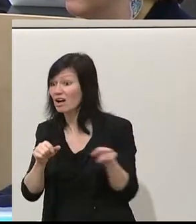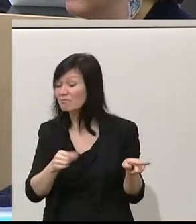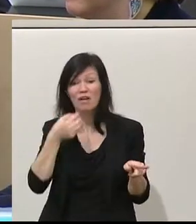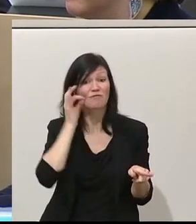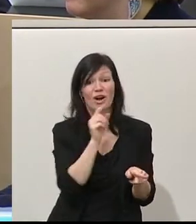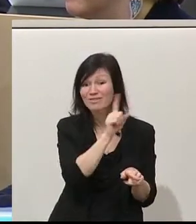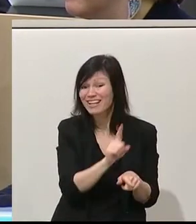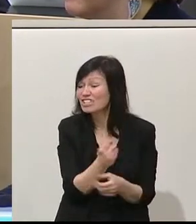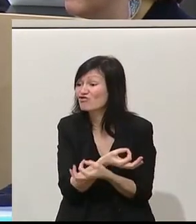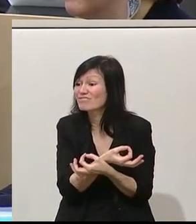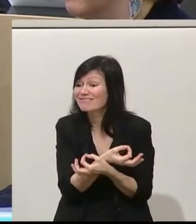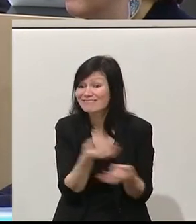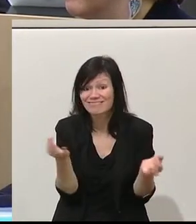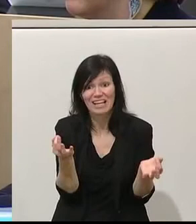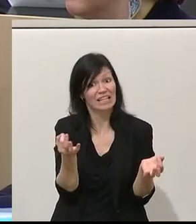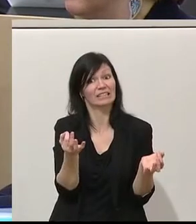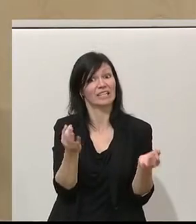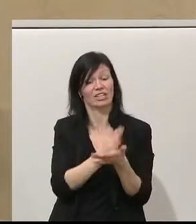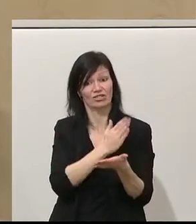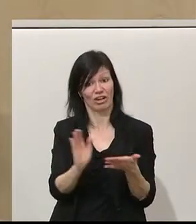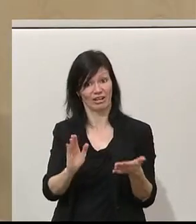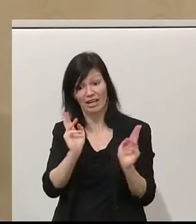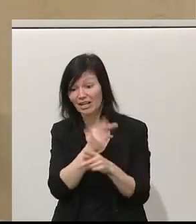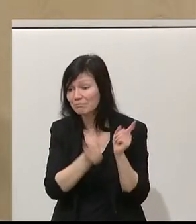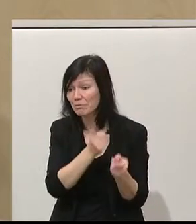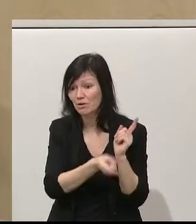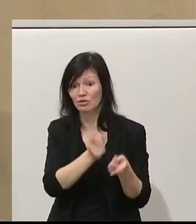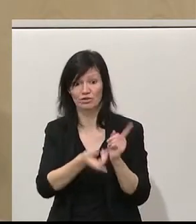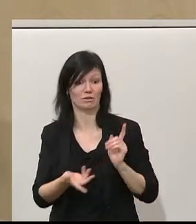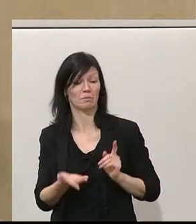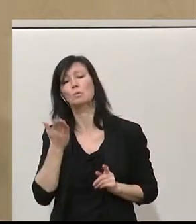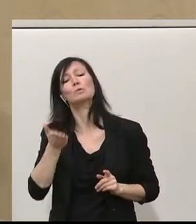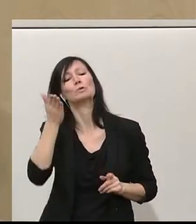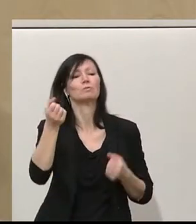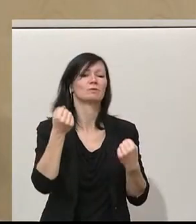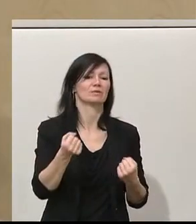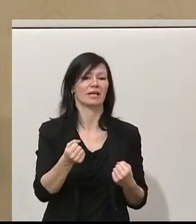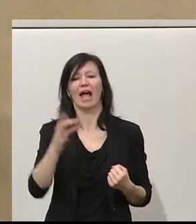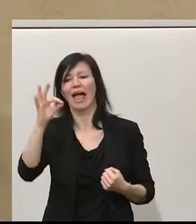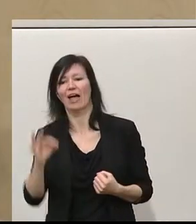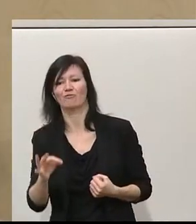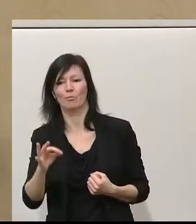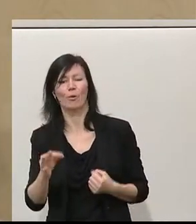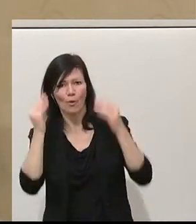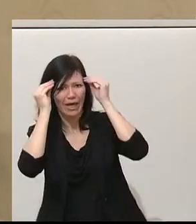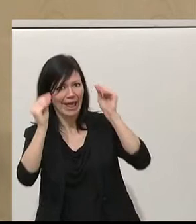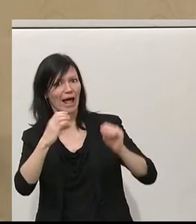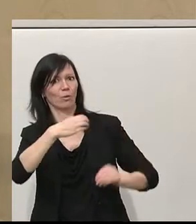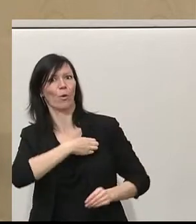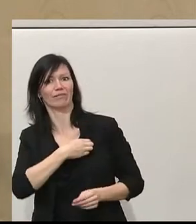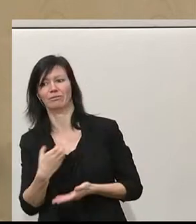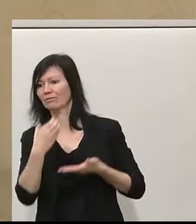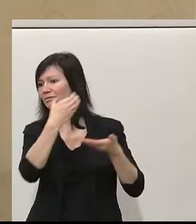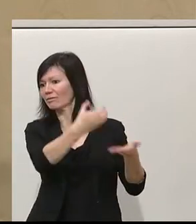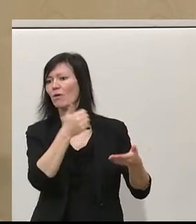Recht wird Ihnen Norbert Hofer danach, wie schon am runden Tisch angekündigt, höchstwahrscheinlich den FPÖ-Ehrenorden überreichen, weil Sie bei dieser